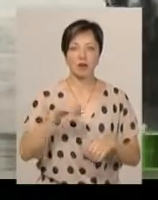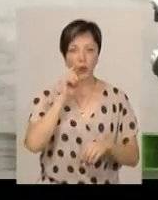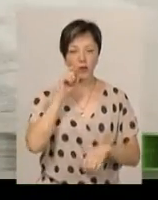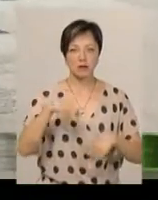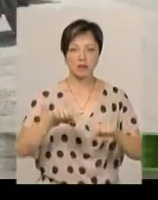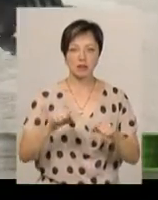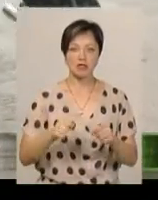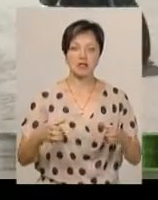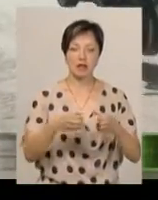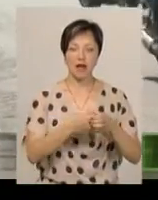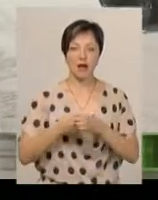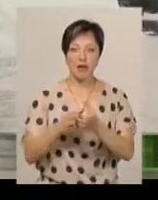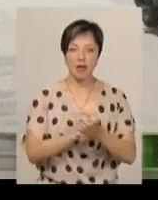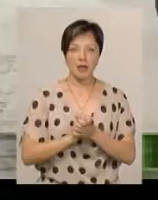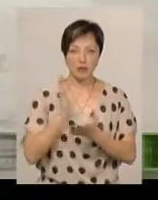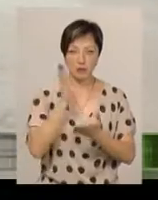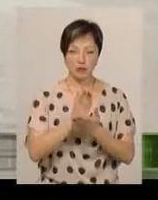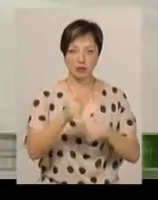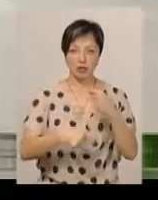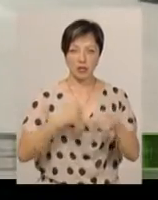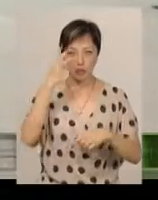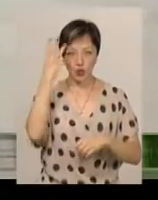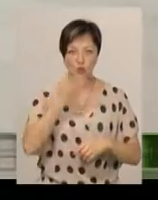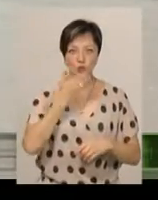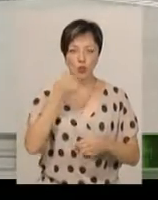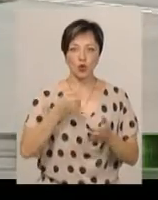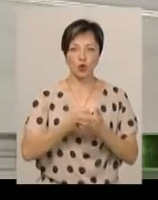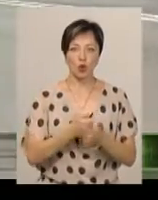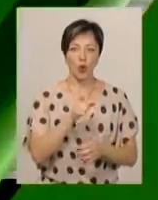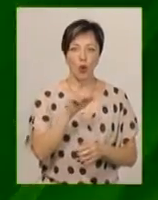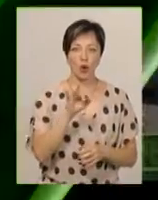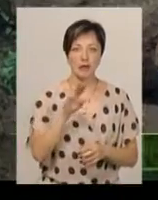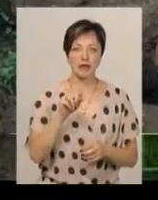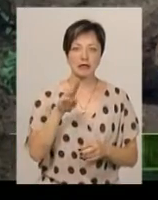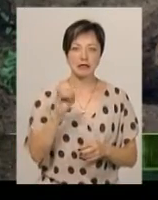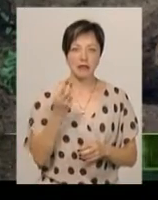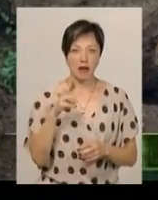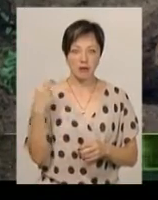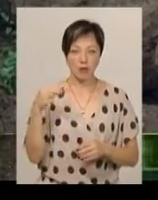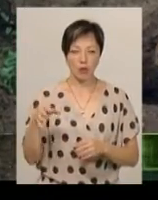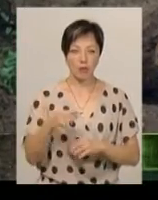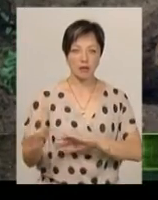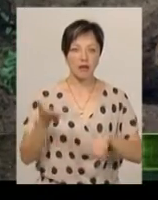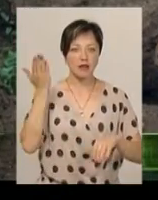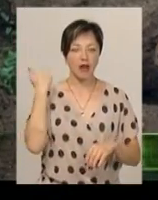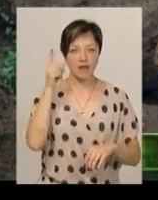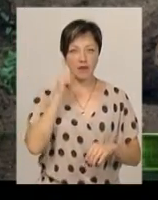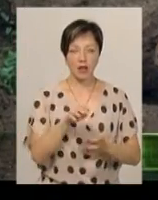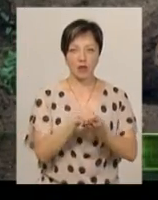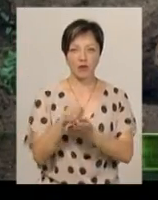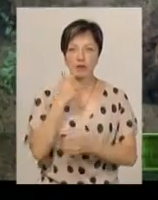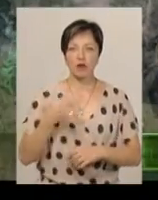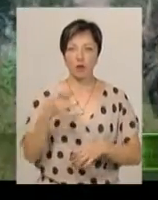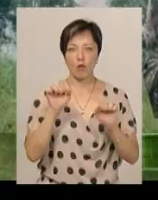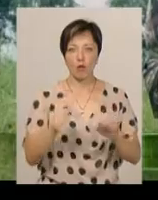мотозаїзду «Заєдність» прямують через Хмельниччину з Ужгорода до Хортиці в Запорізькій області. Давнє єврейське кладовище в Трасильівському районі